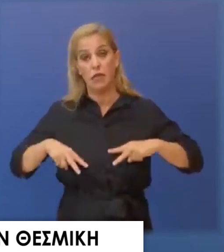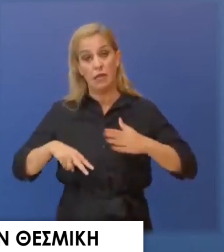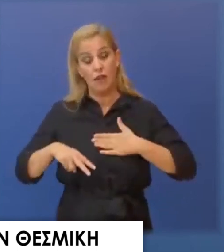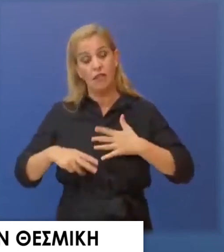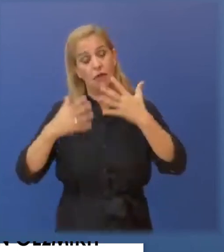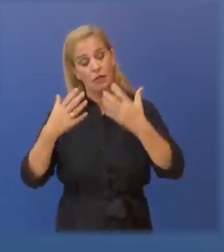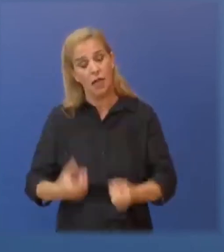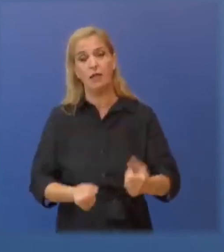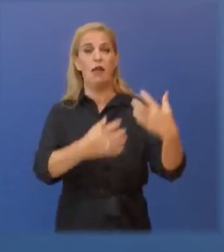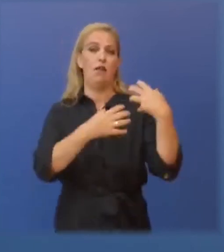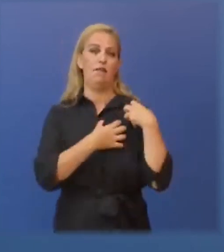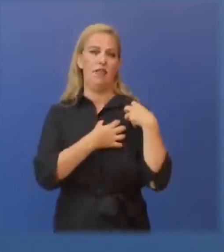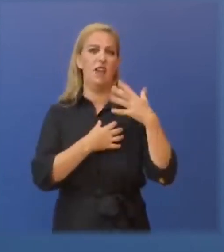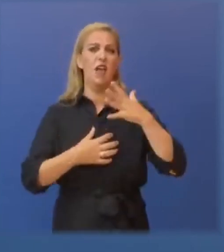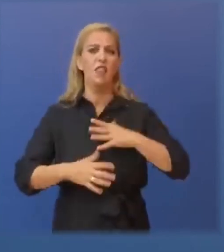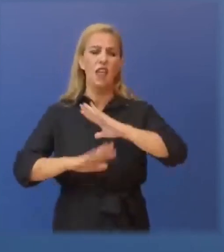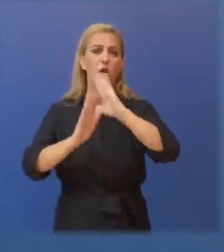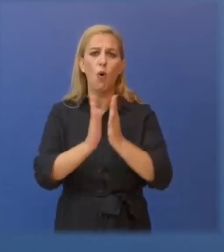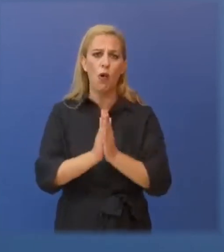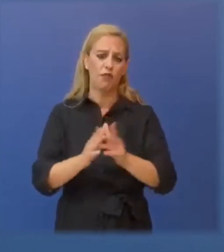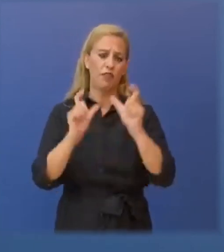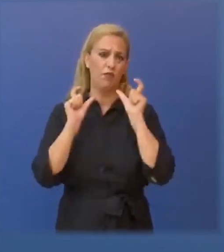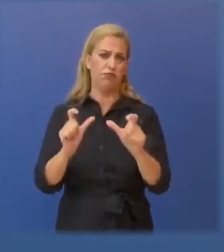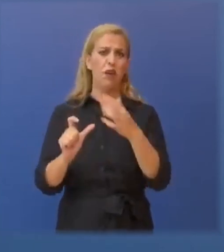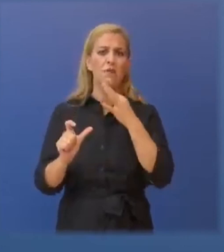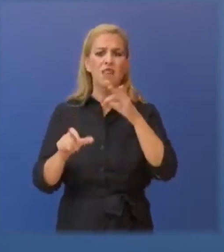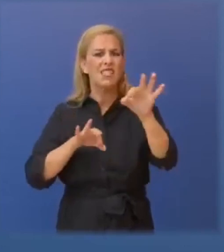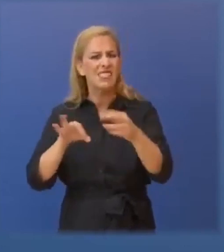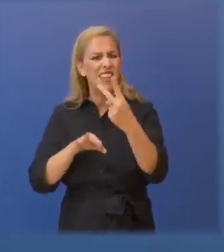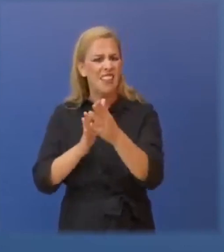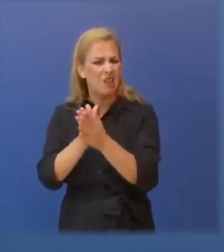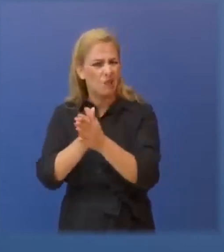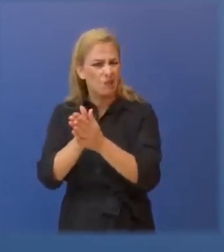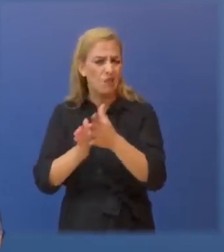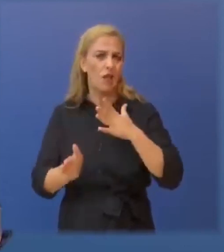αποφασισμένη να αντισταθεί και να ματαιώσει τα σχέδια ανομαλίας που επεργάζονται οι διάφοροι.